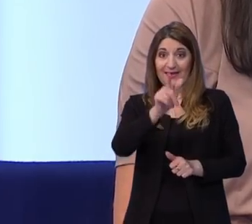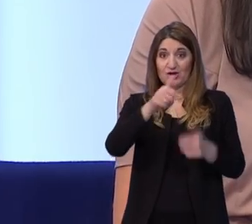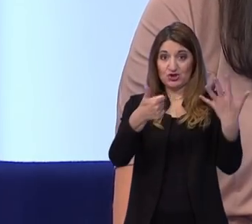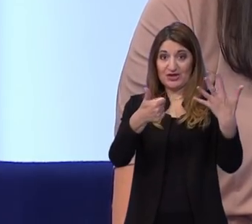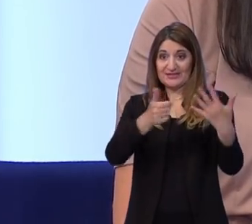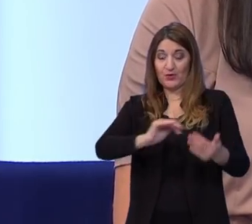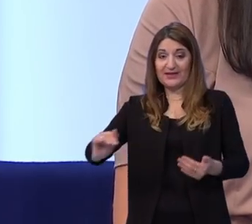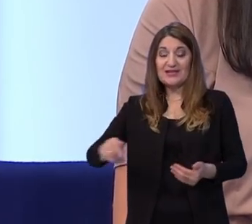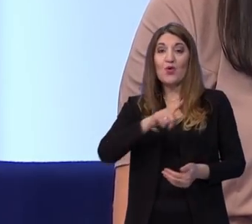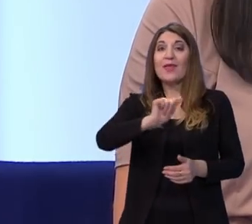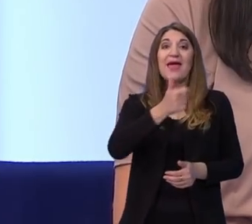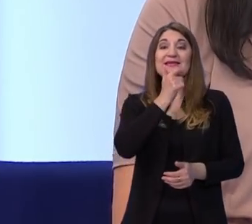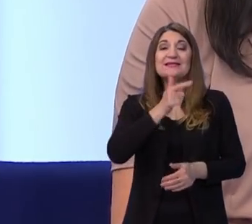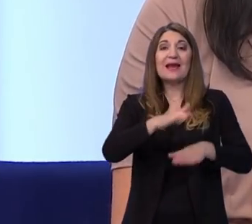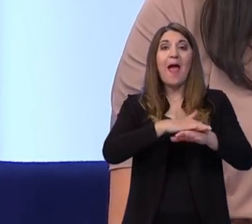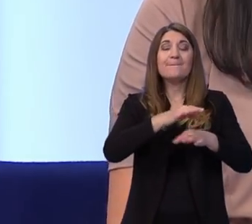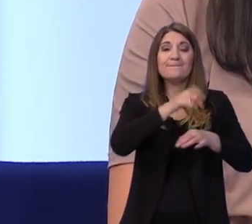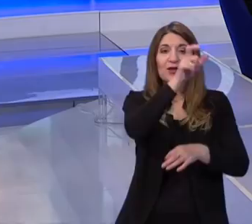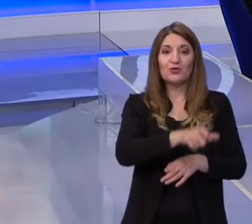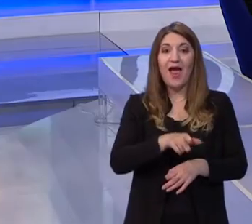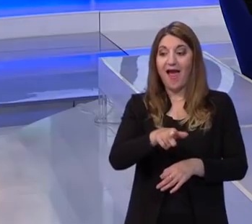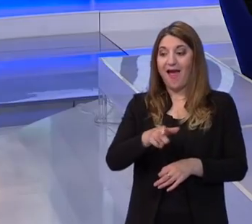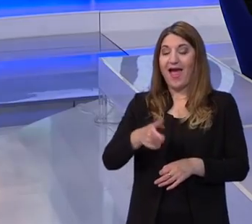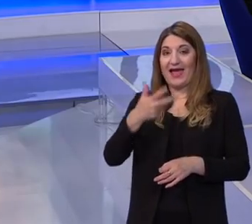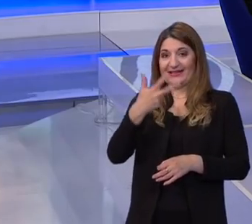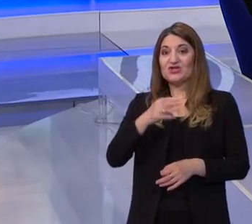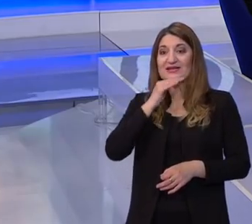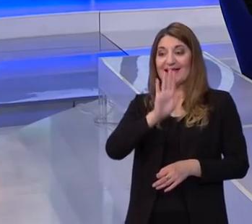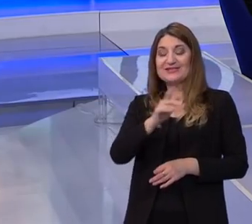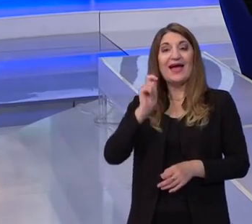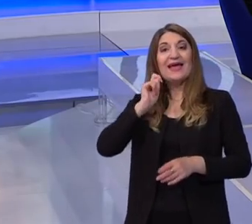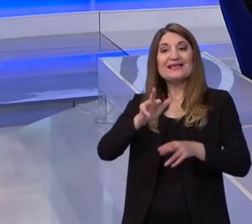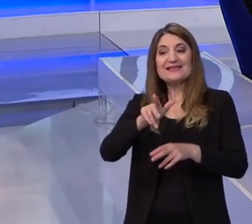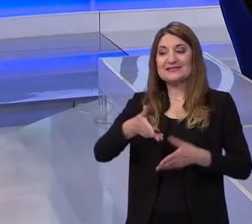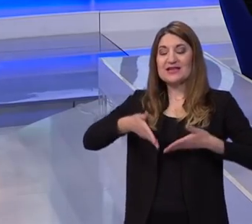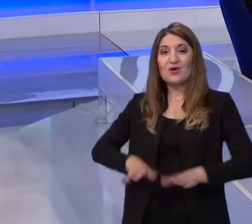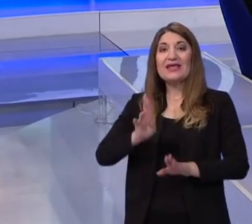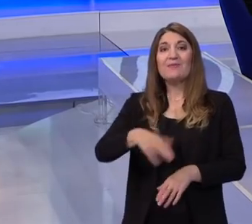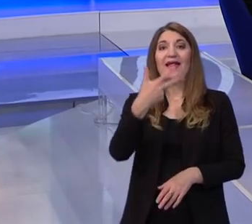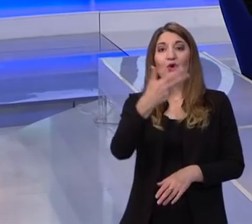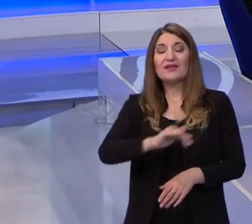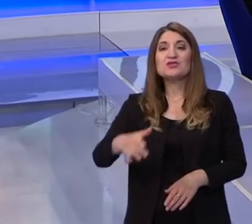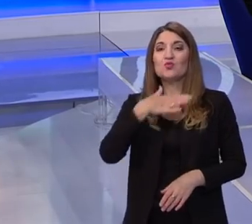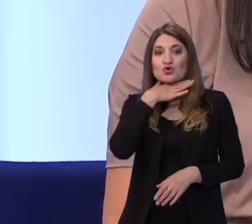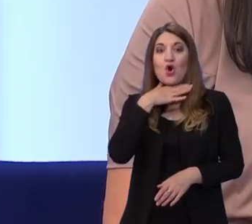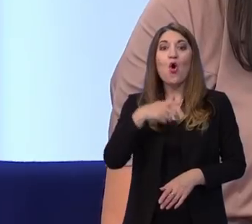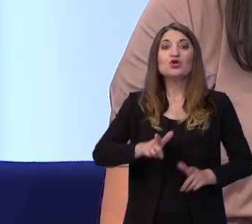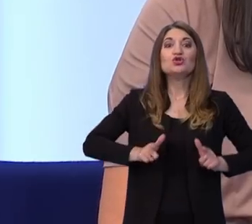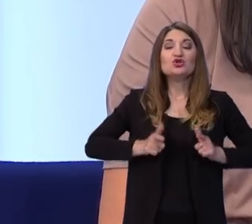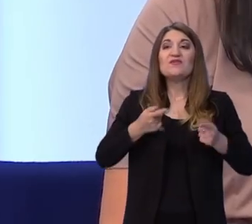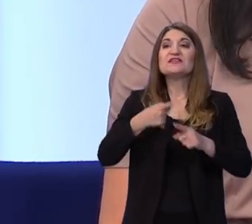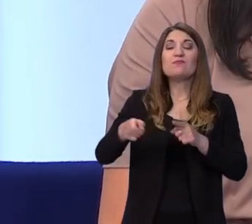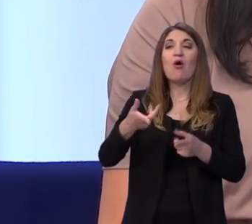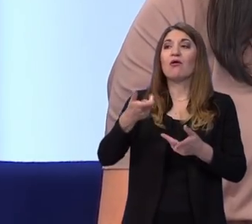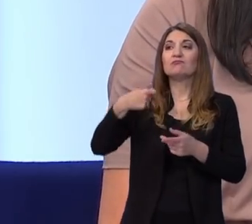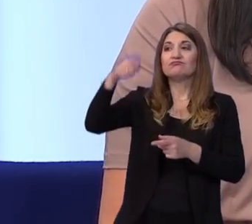Ona je najstarija kao maturantica i njezina seka je rođena 3. sjećnja ove godine. Tri su školarca. Oni još uvijek žive, grade im